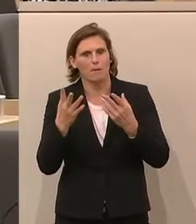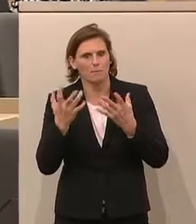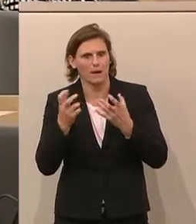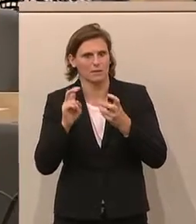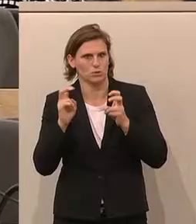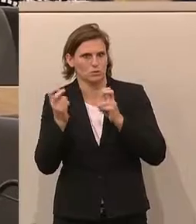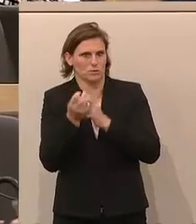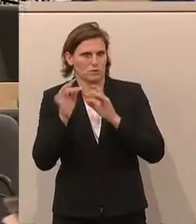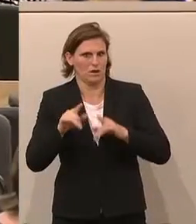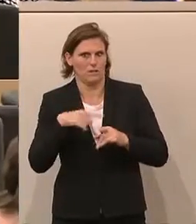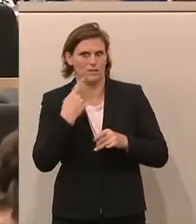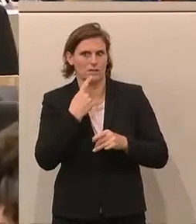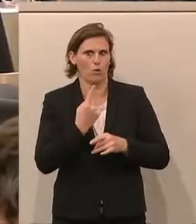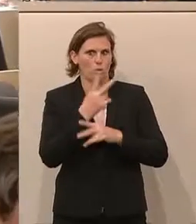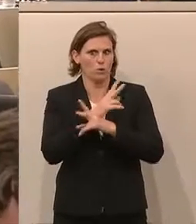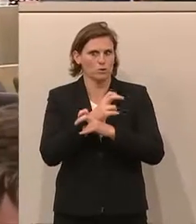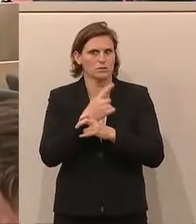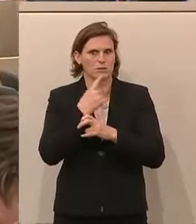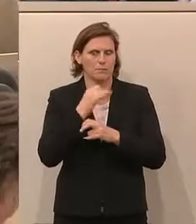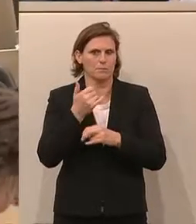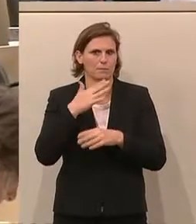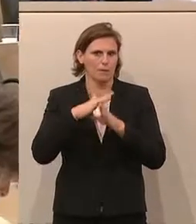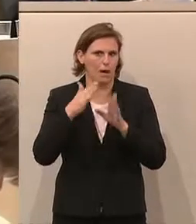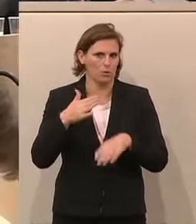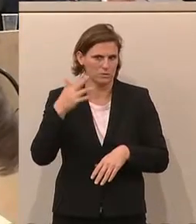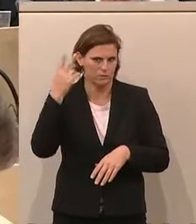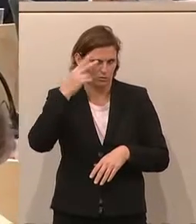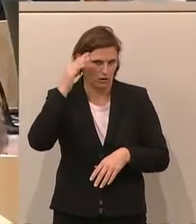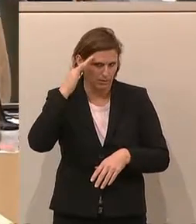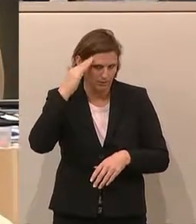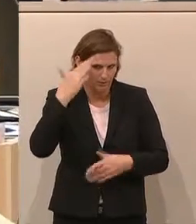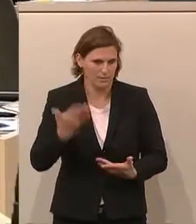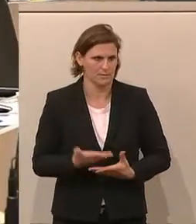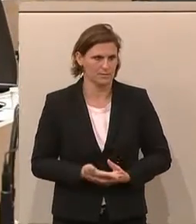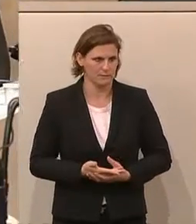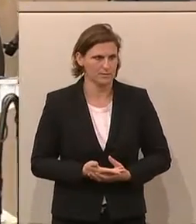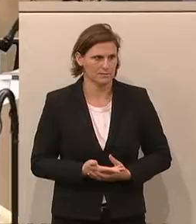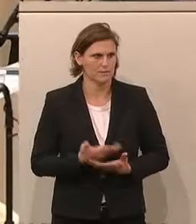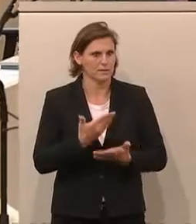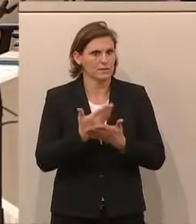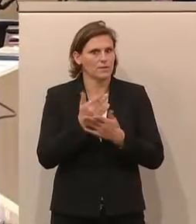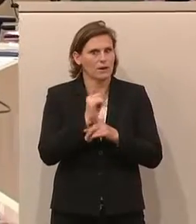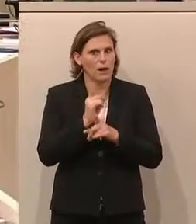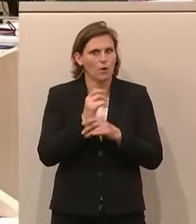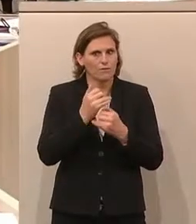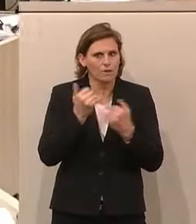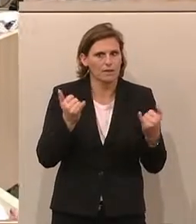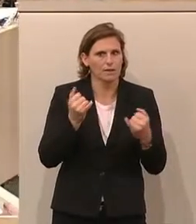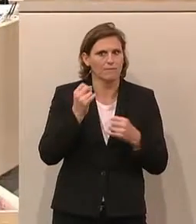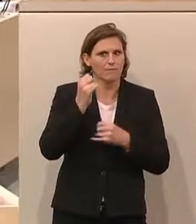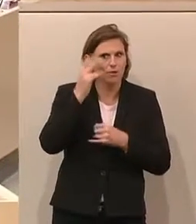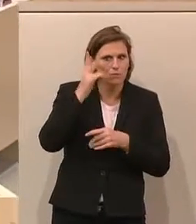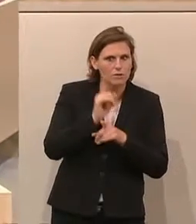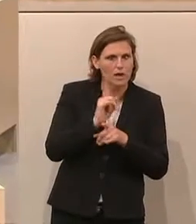Wie wir in Oberösterreich sagen, mit dem dementsprechenden Hausverstand. Und genau deshalb haben wir bei der Bestellung